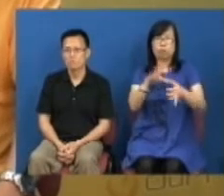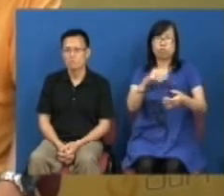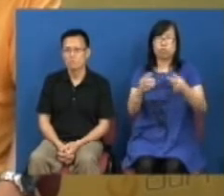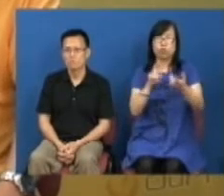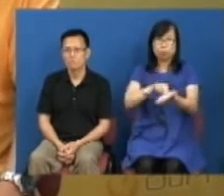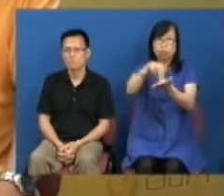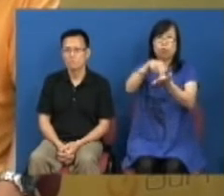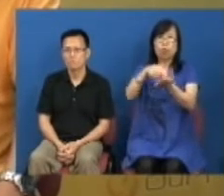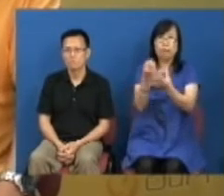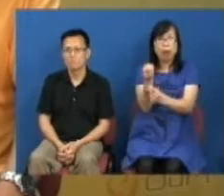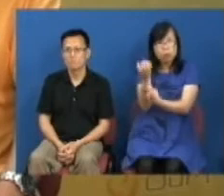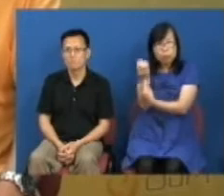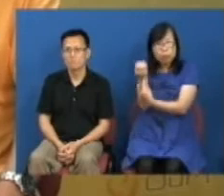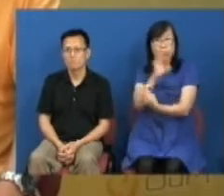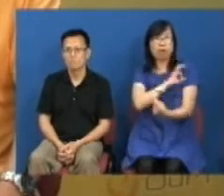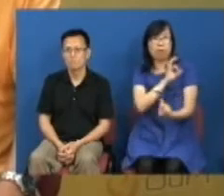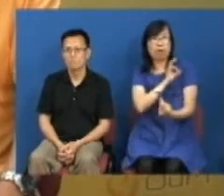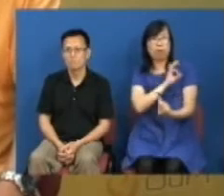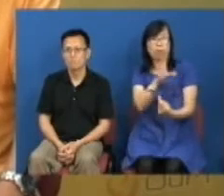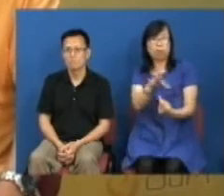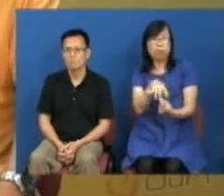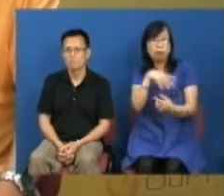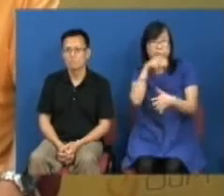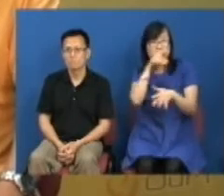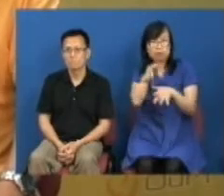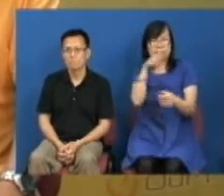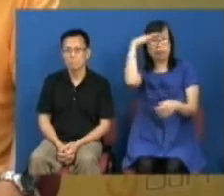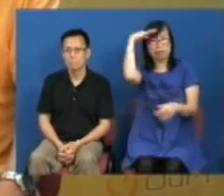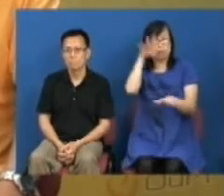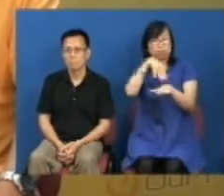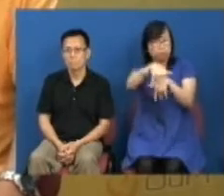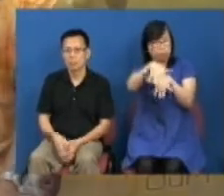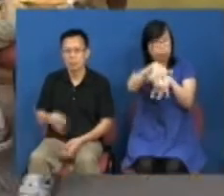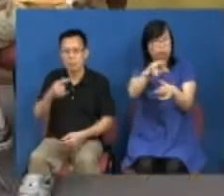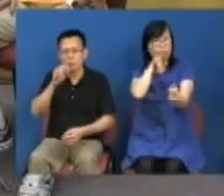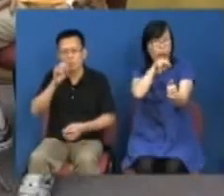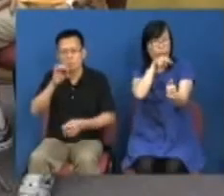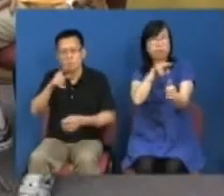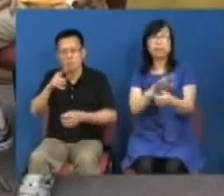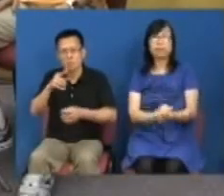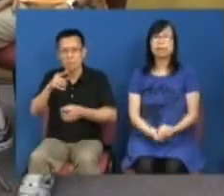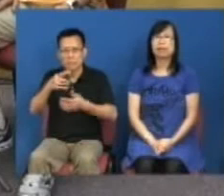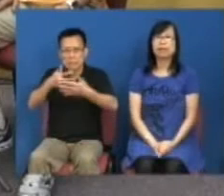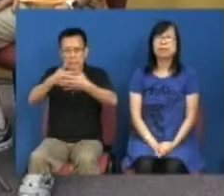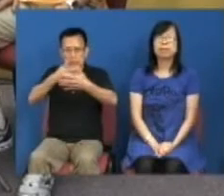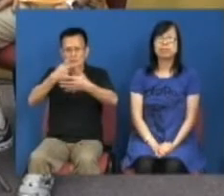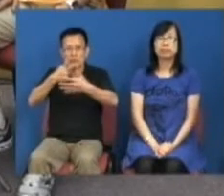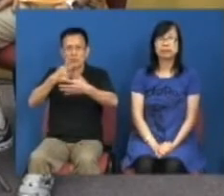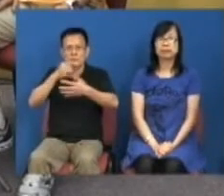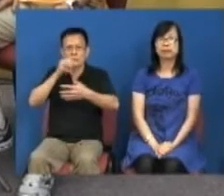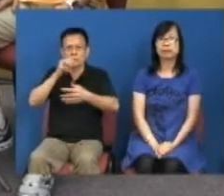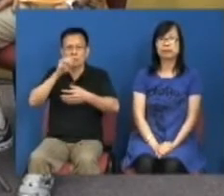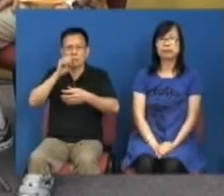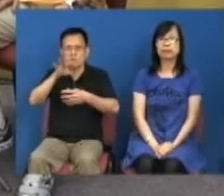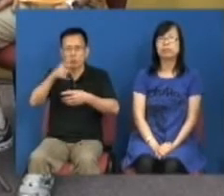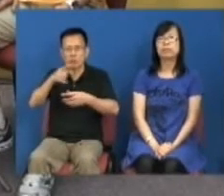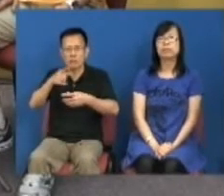会警方是去做所谓的人潮管制措施是影响的警方事先声明或者是杀有